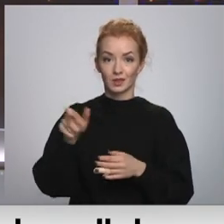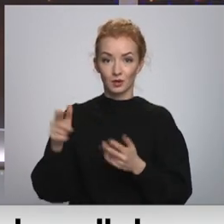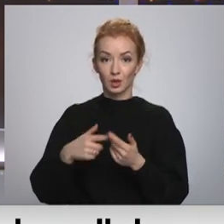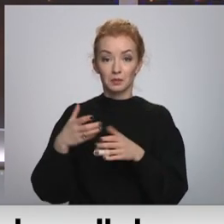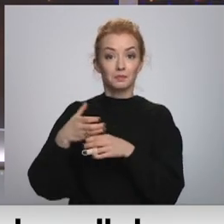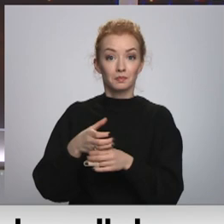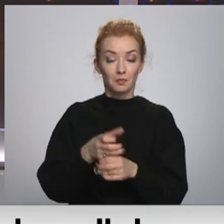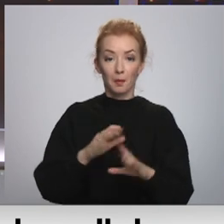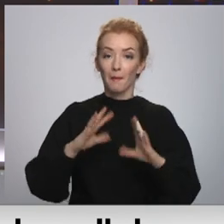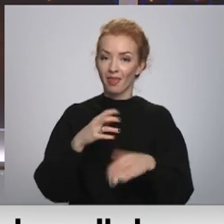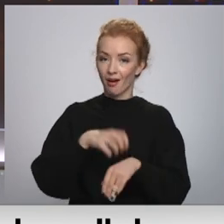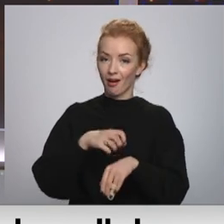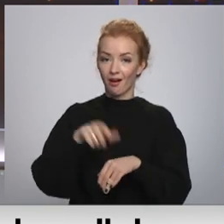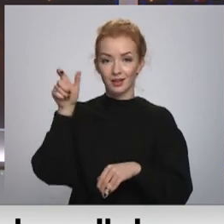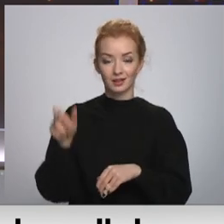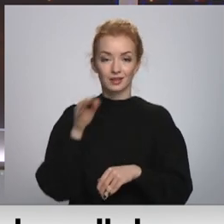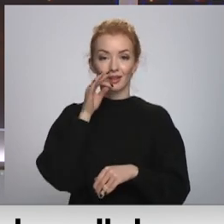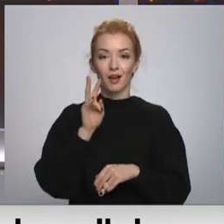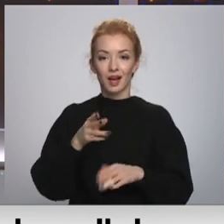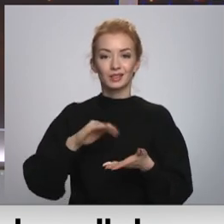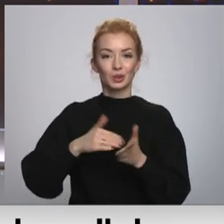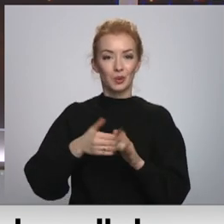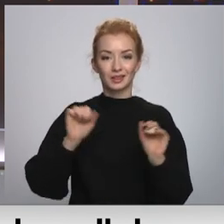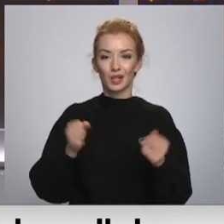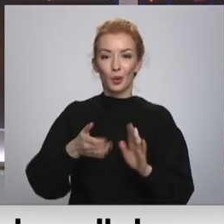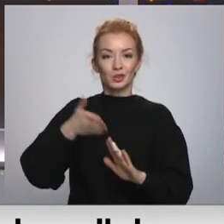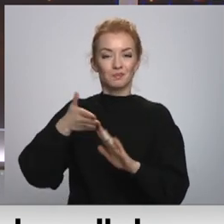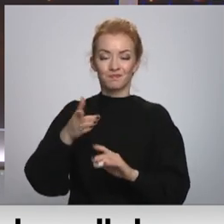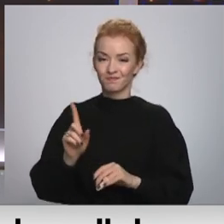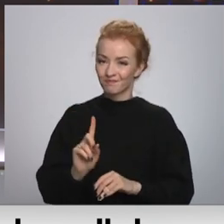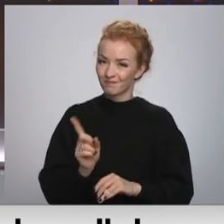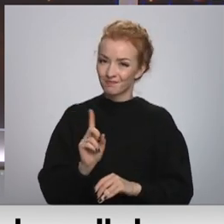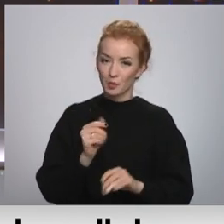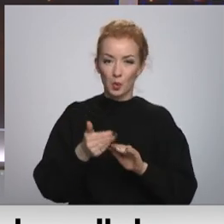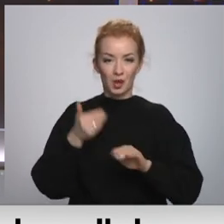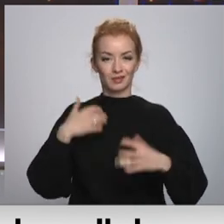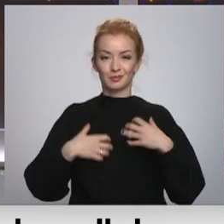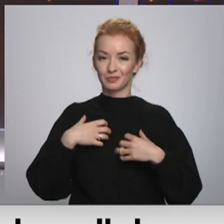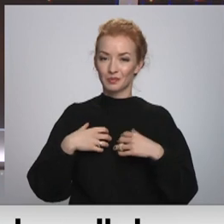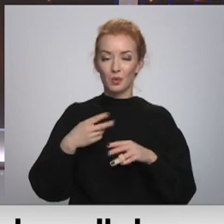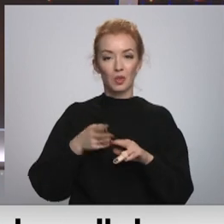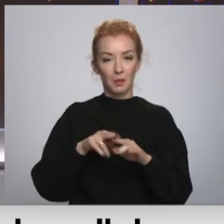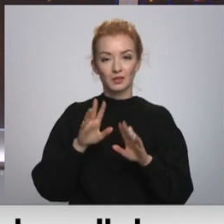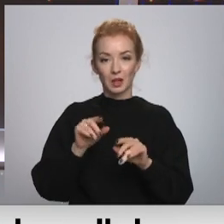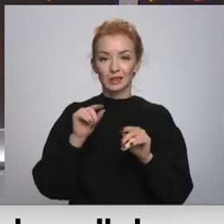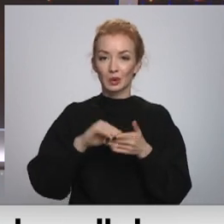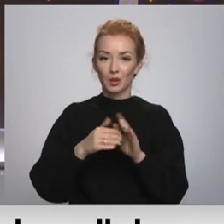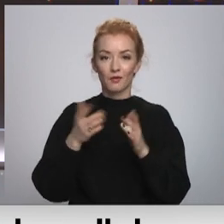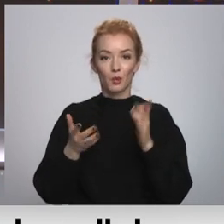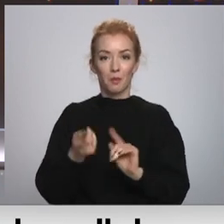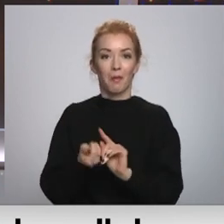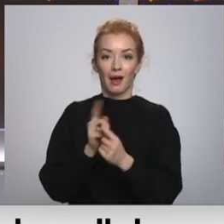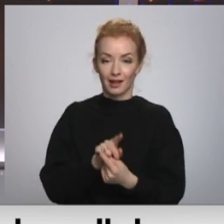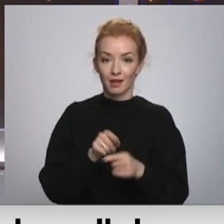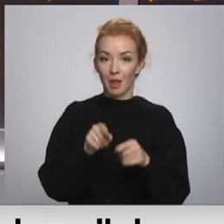rūk, bet Mediķu uzsver, par situācijas uzlabošanos slimnīcās ir pāragri spriestu un viss var arī strauji mainīties. Tam